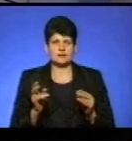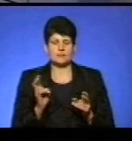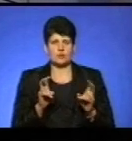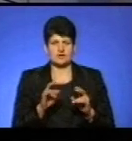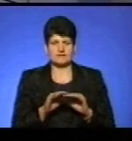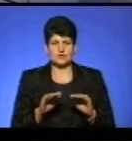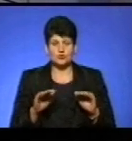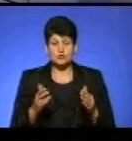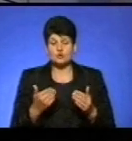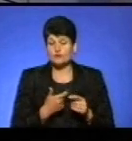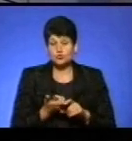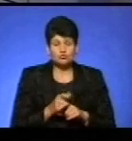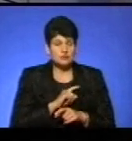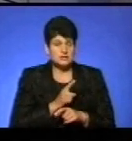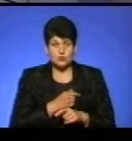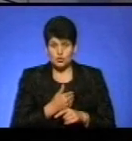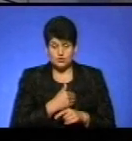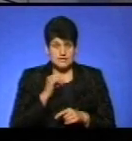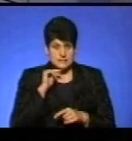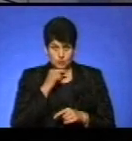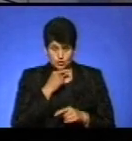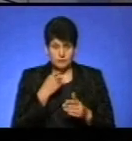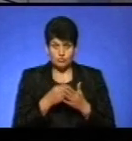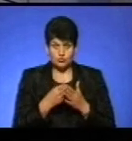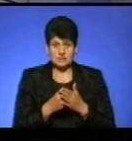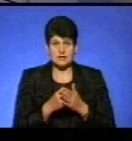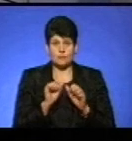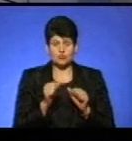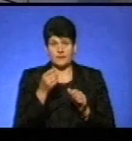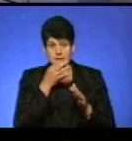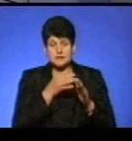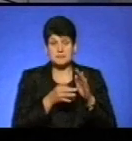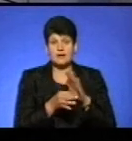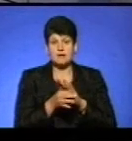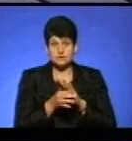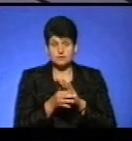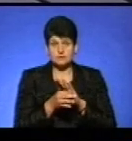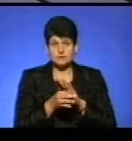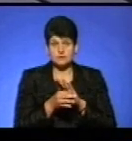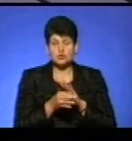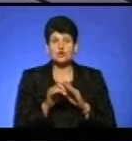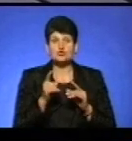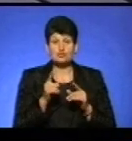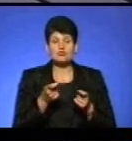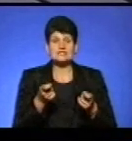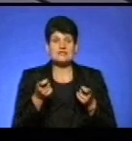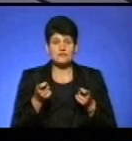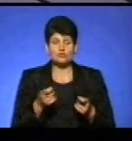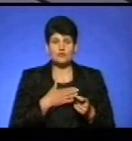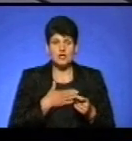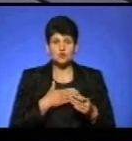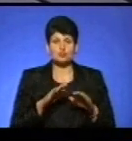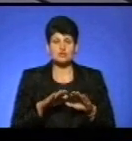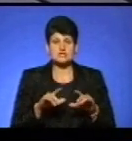садочок. Якщо ви дуже сильно хочете зекономити бюджет, я можу вам дати одну підказочку. Чому завідуюча в нашому